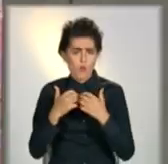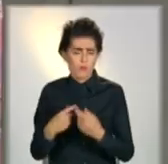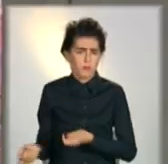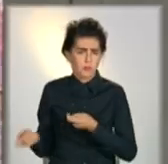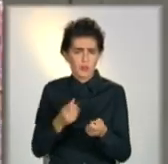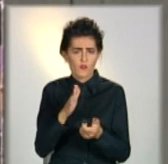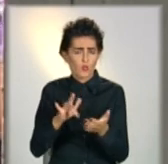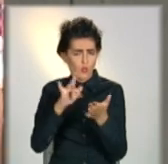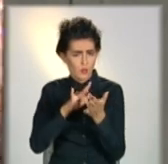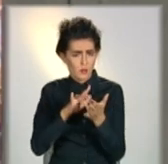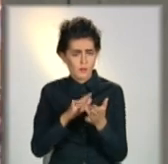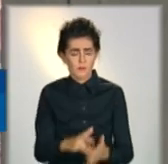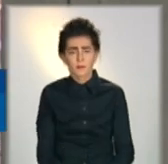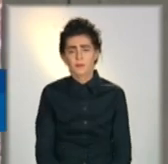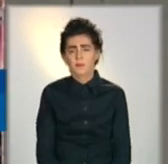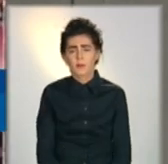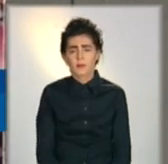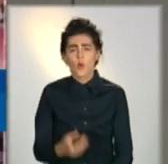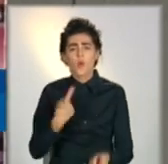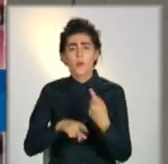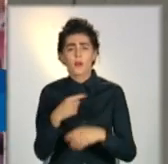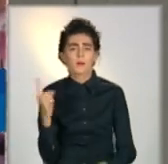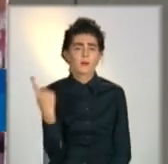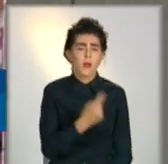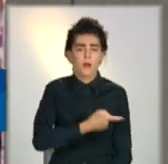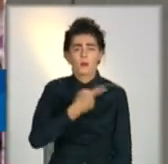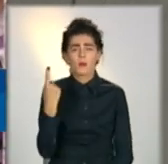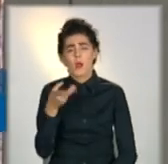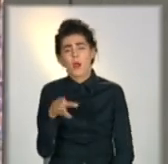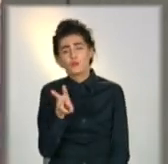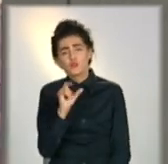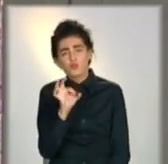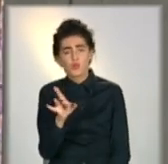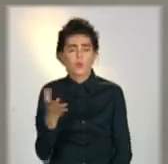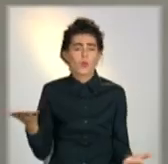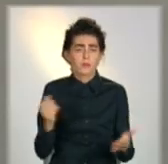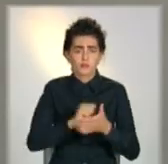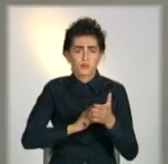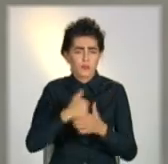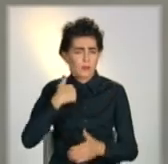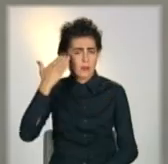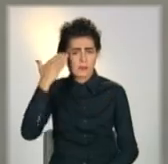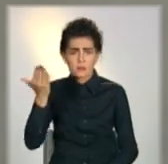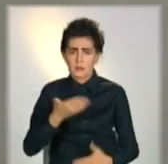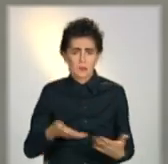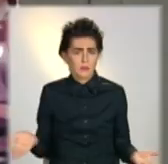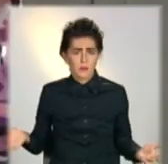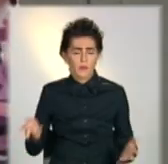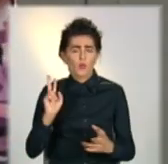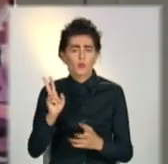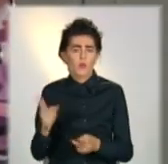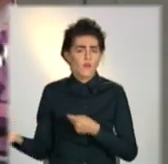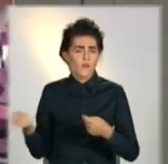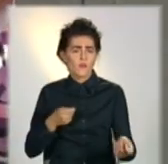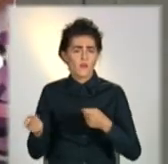Поїхав туди і назад. Откуди ми знаємо. Мусор, не мусор. Ну там, звісно. Зеленхоз ветки возить